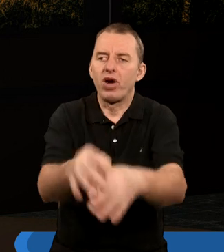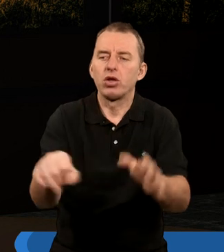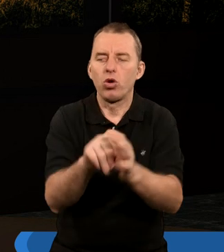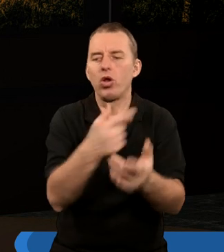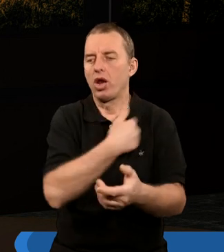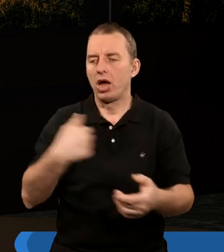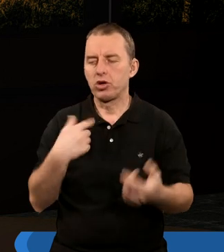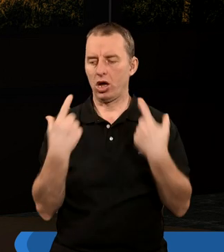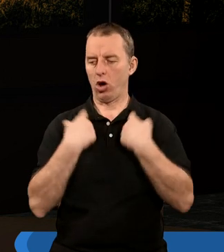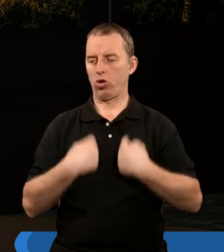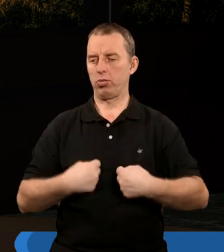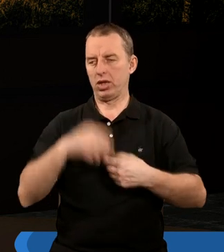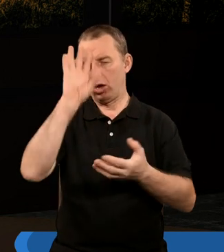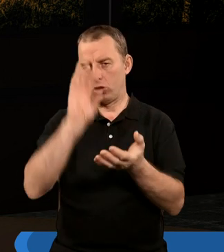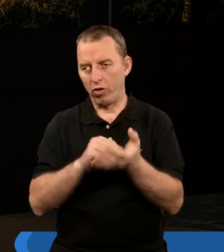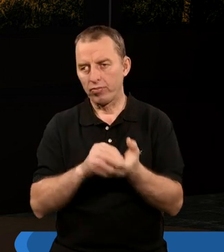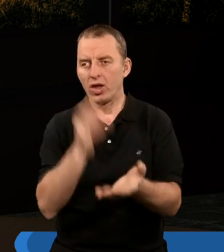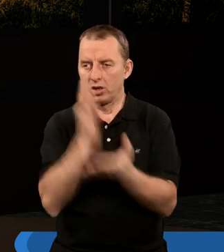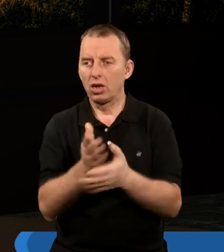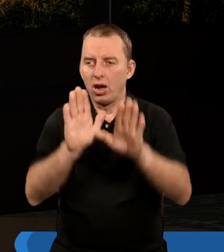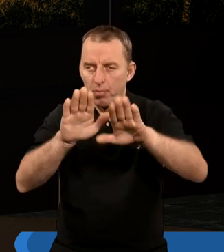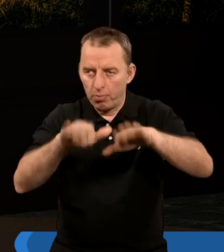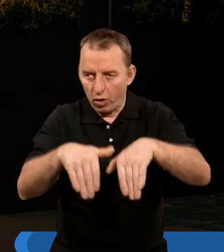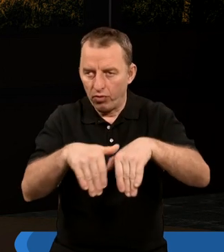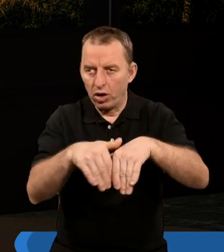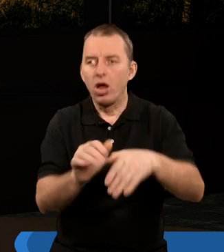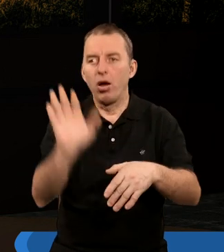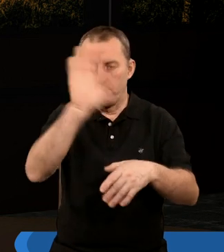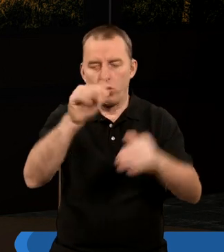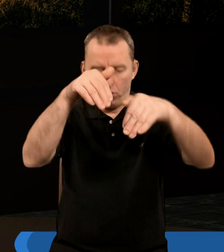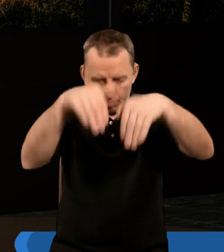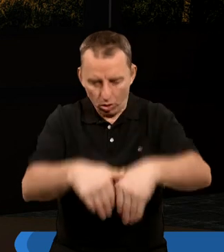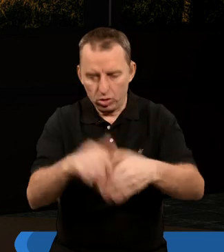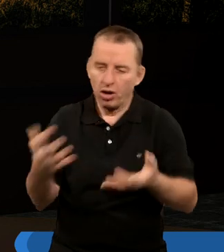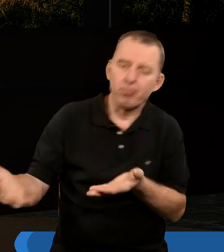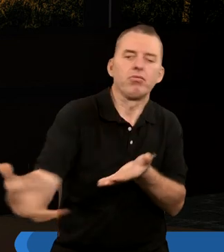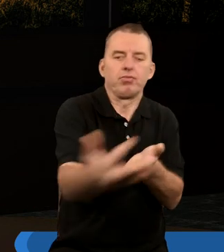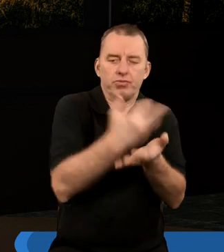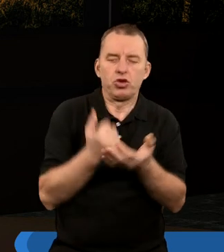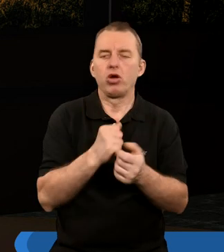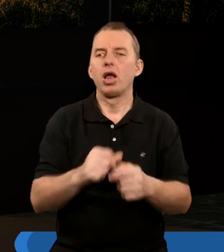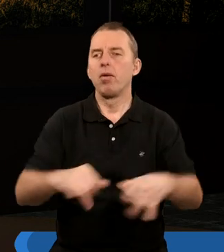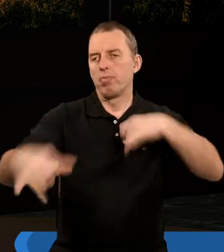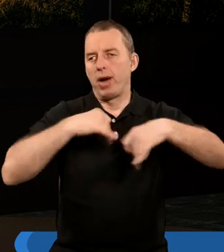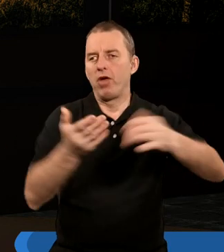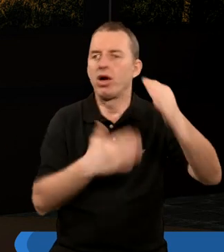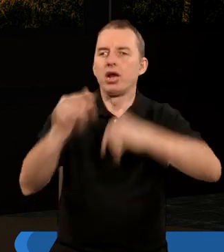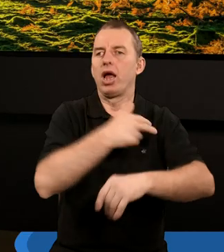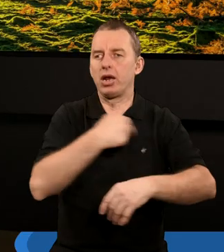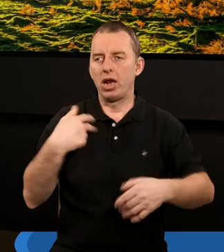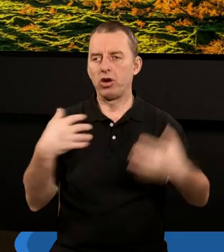naszego osobistego doświadczenia. Jeśli tylko pozwolimy, Bóg może przejąć panowanie nad naszym życiem.